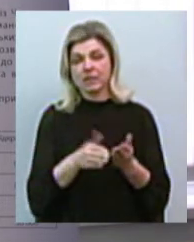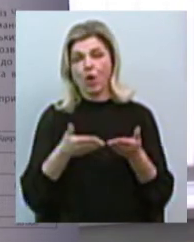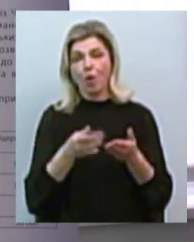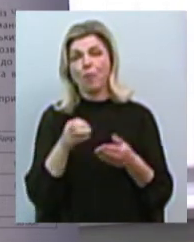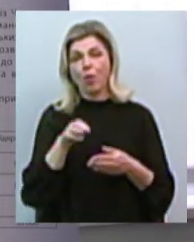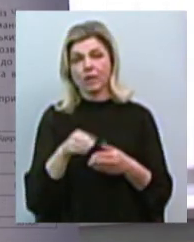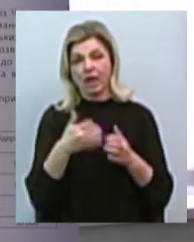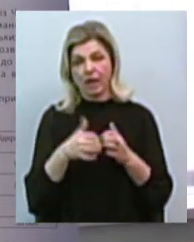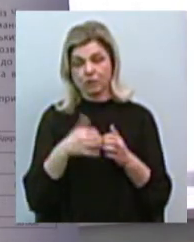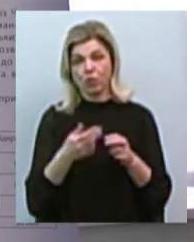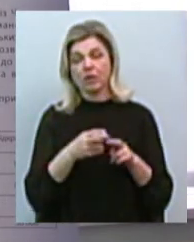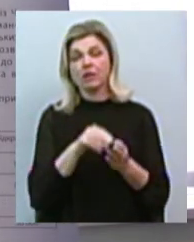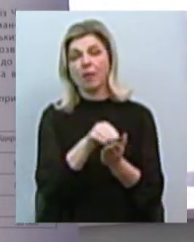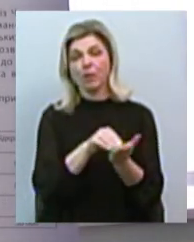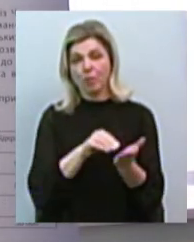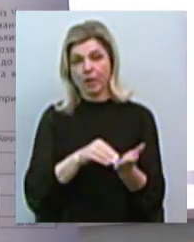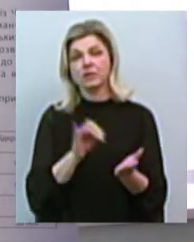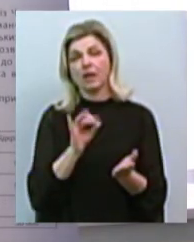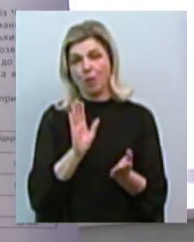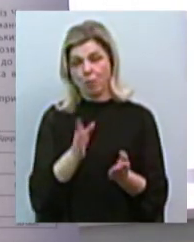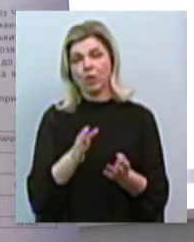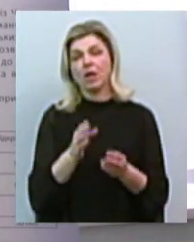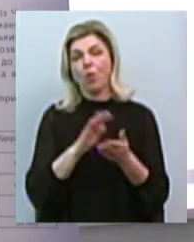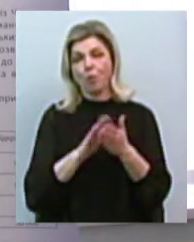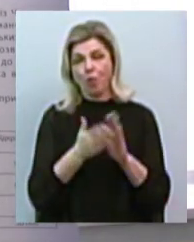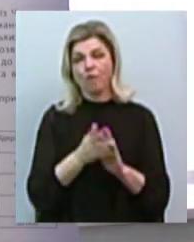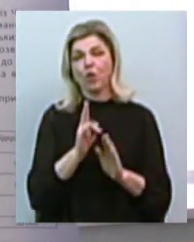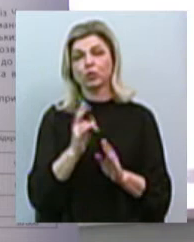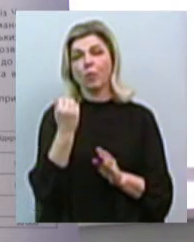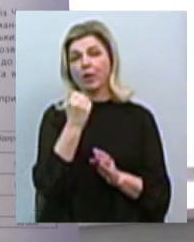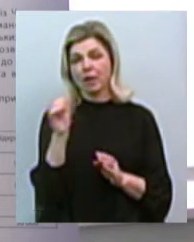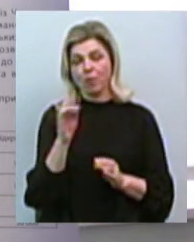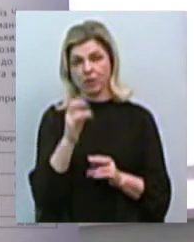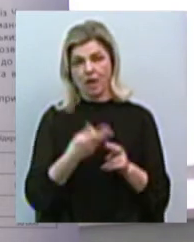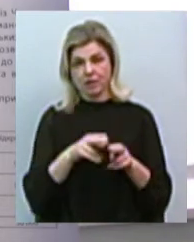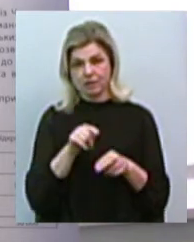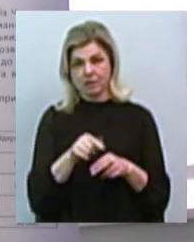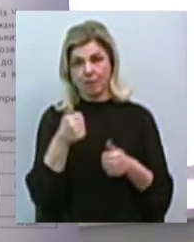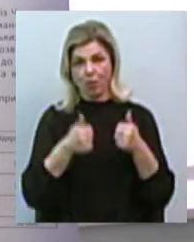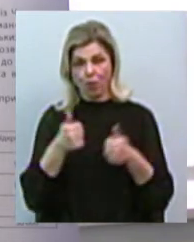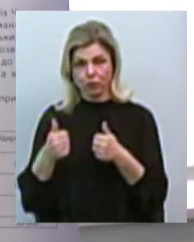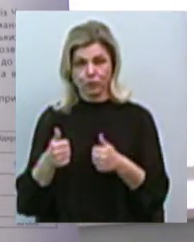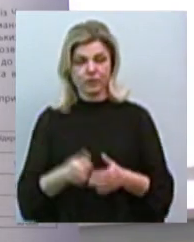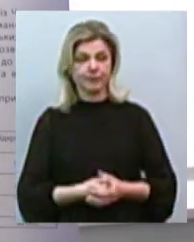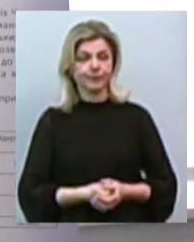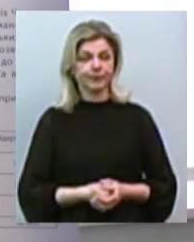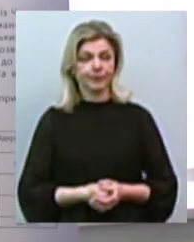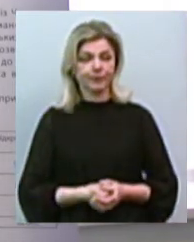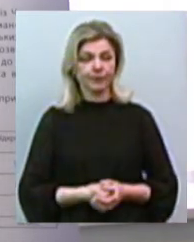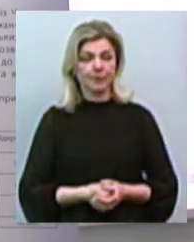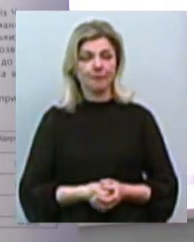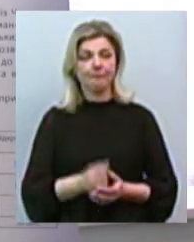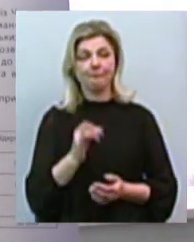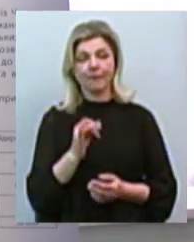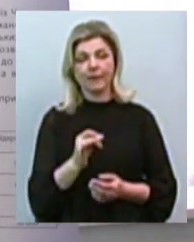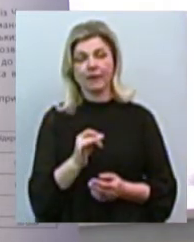само концесійні умови для того, хто переможе на прозорому конкурсі. Однією з наших ключових умов – було збереження робочих місць і,